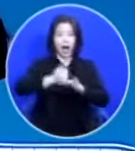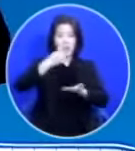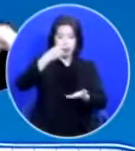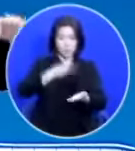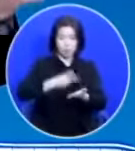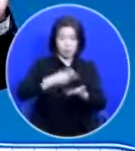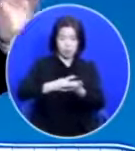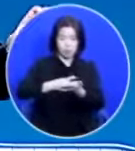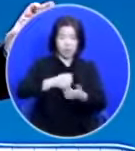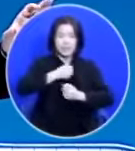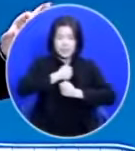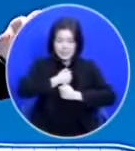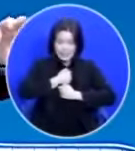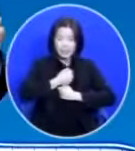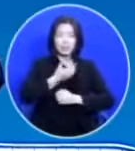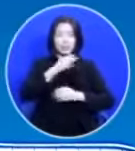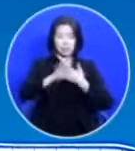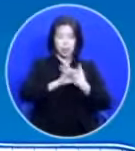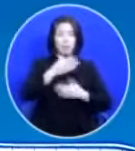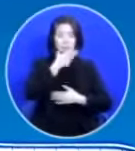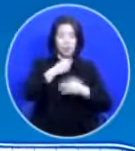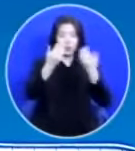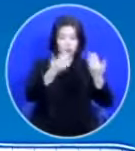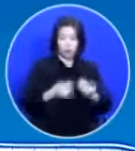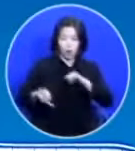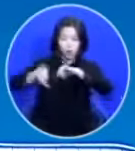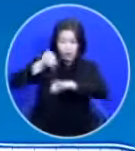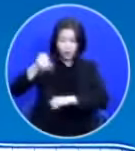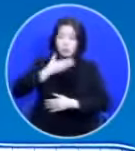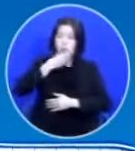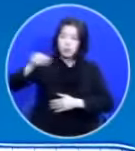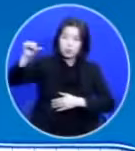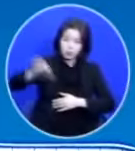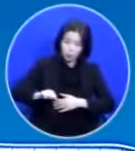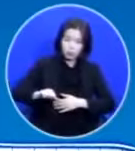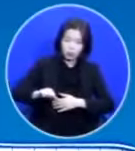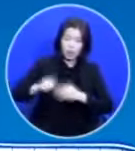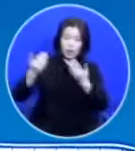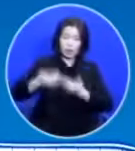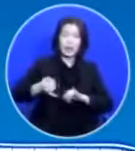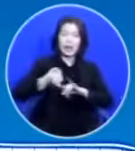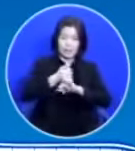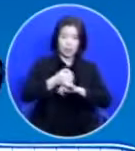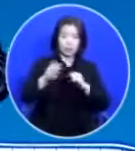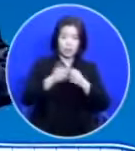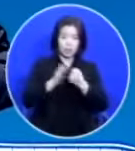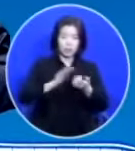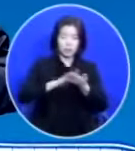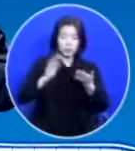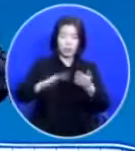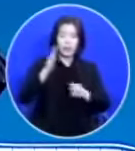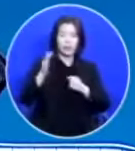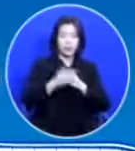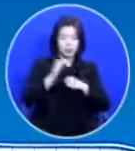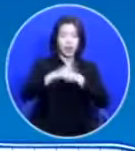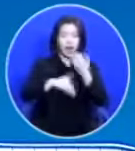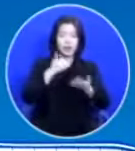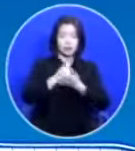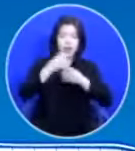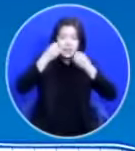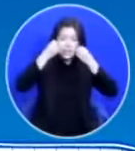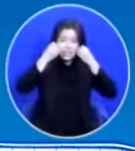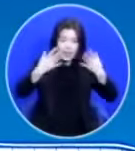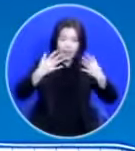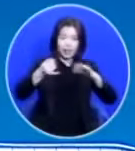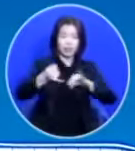지키면 복을 주시고 어기면 저주하실 것이라는 것 그래서 하나님이 새 언약을